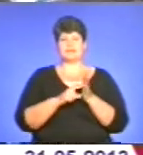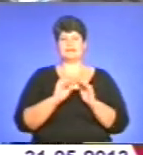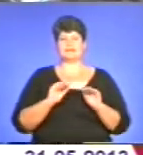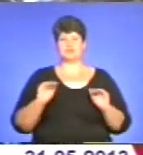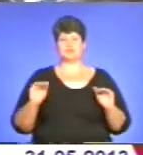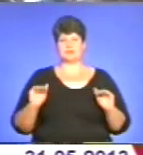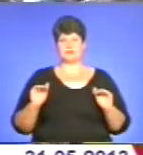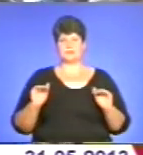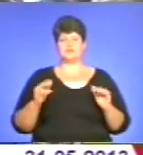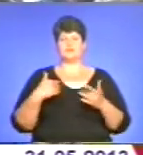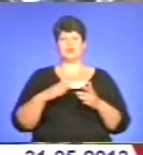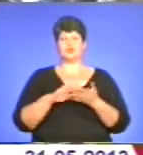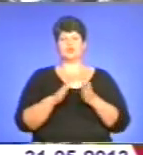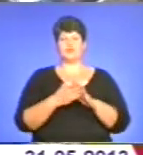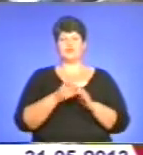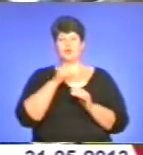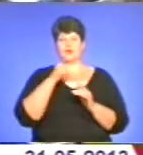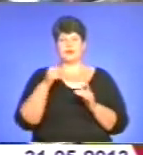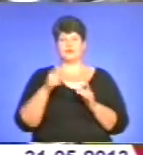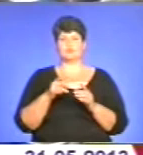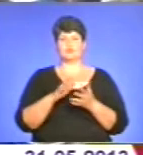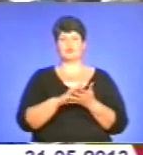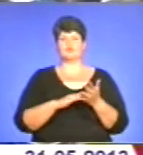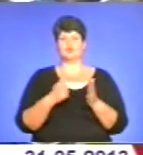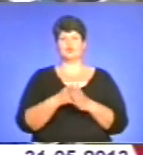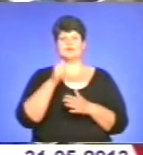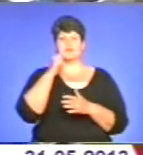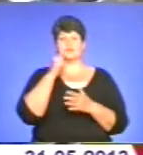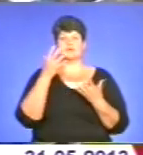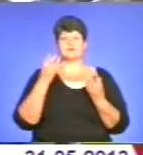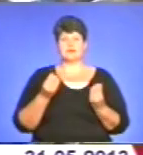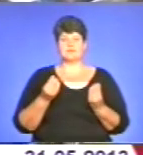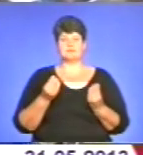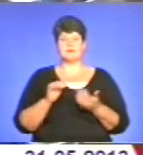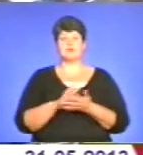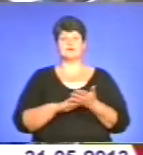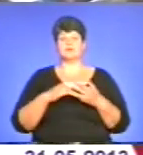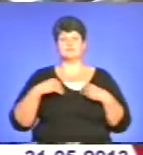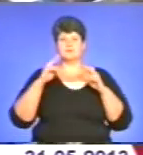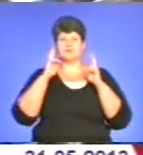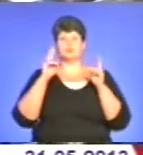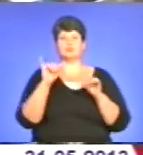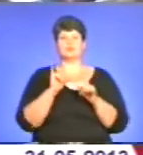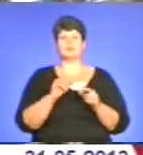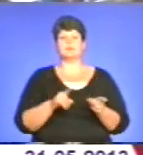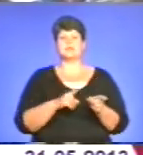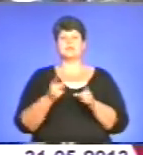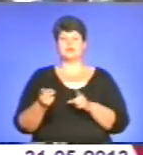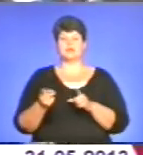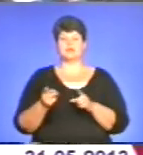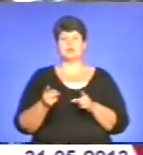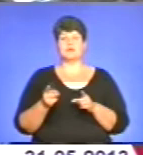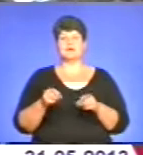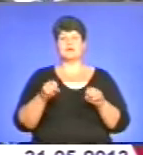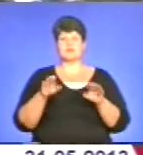І у нас договір оренди продовжений тільки до завтрашнього дня. А далі нам невідомо, куди переселятися. Рішення